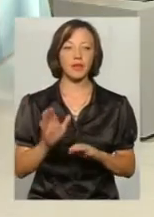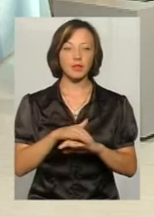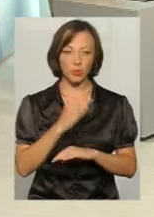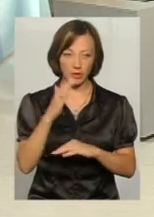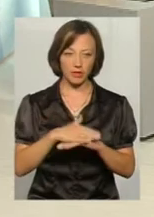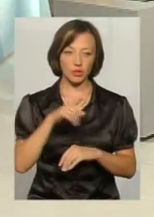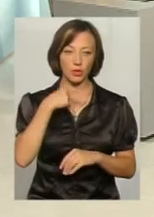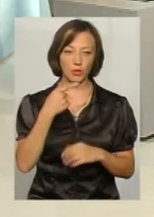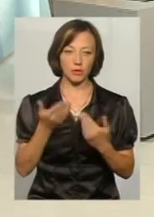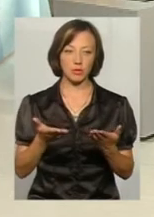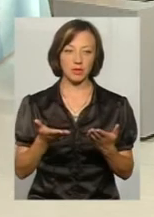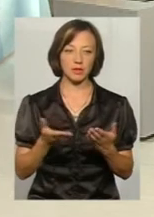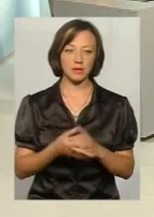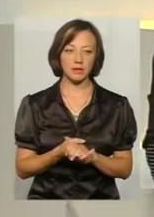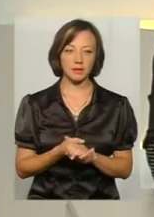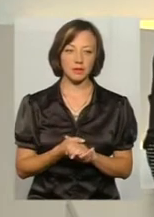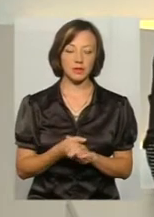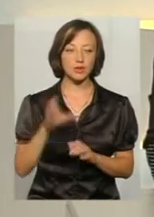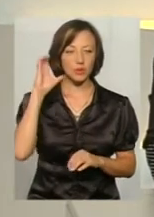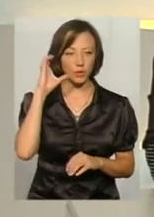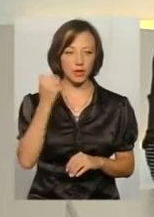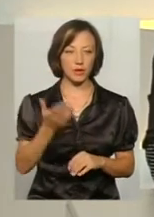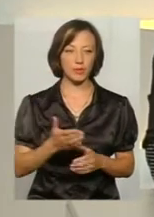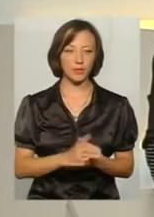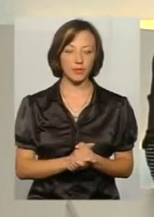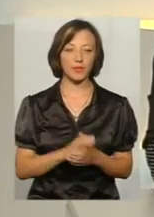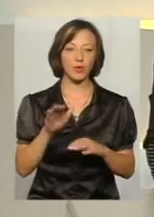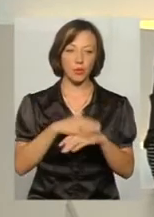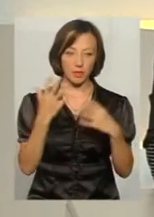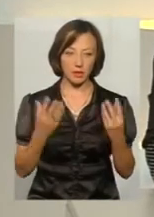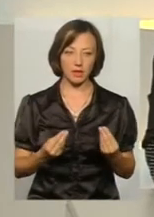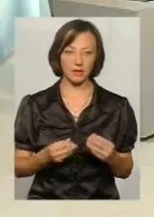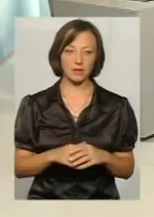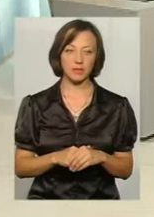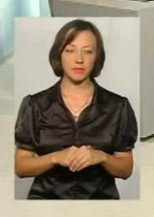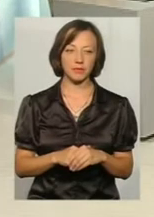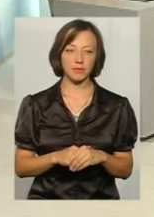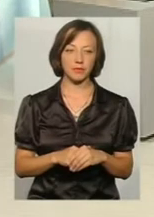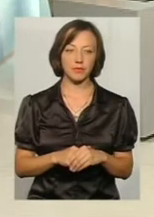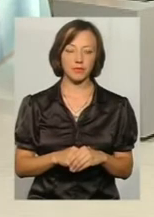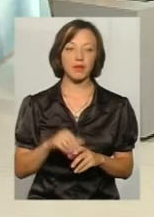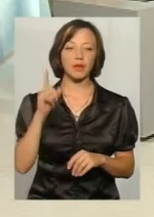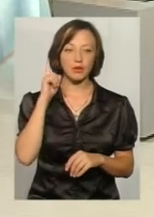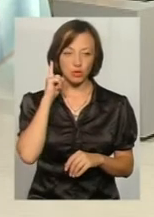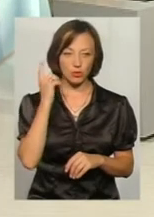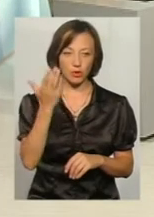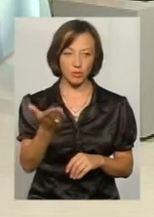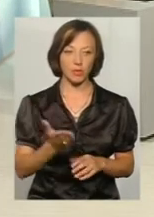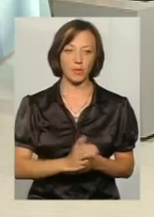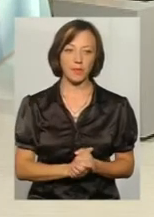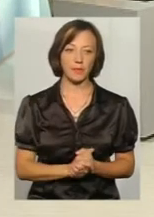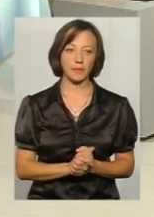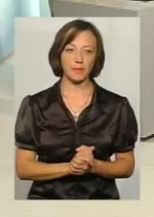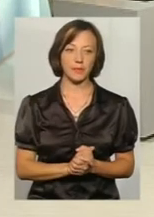в ефірі. Алло. Алло, ми вас слухаємо. Добрий день. Добрий день. Алло. Ми вас чуємо.